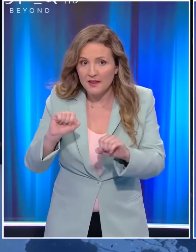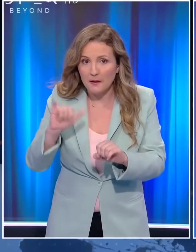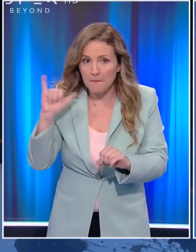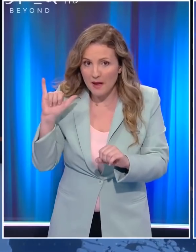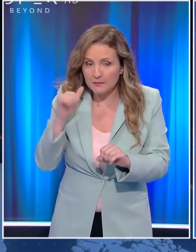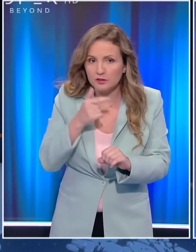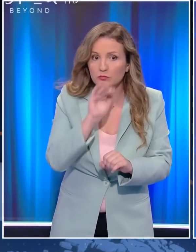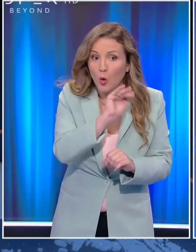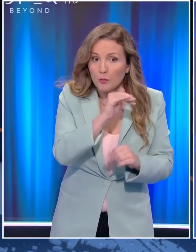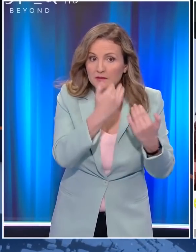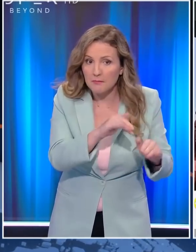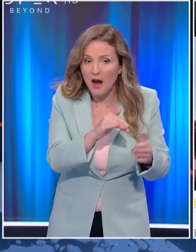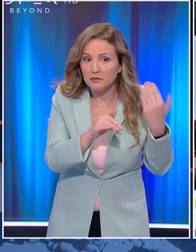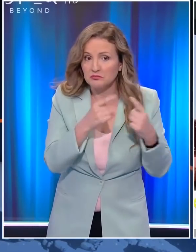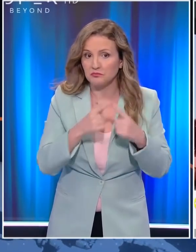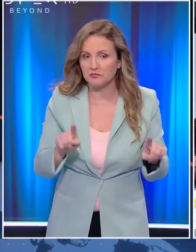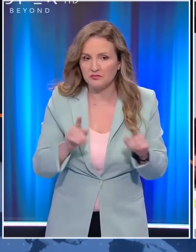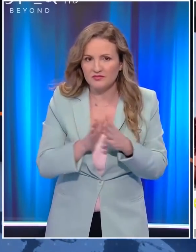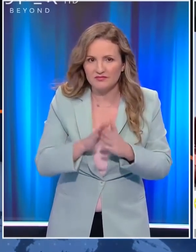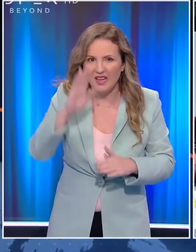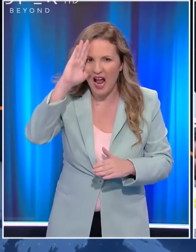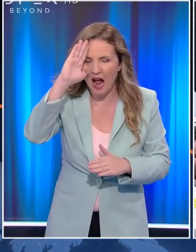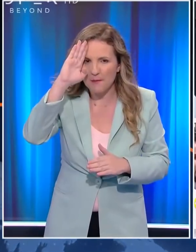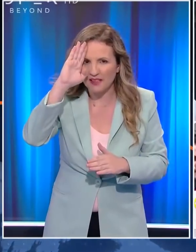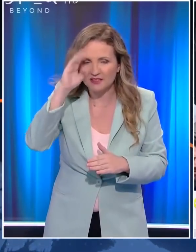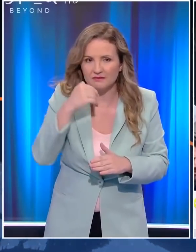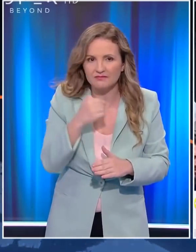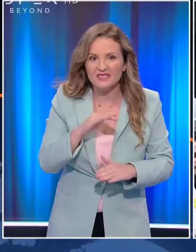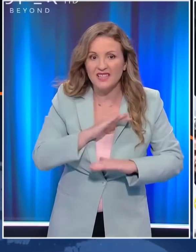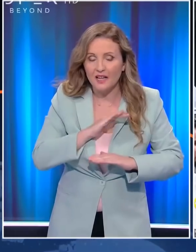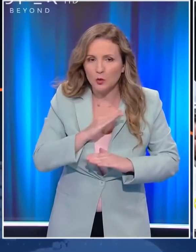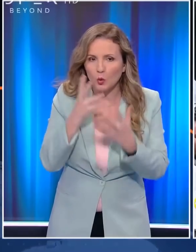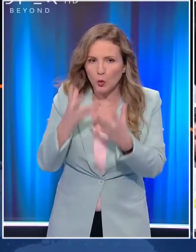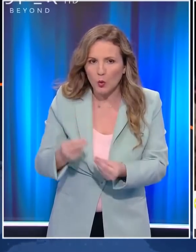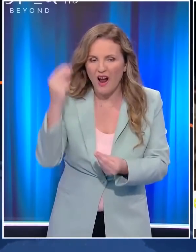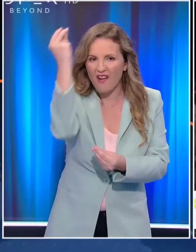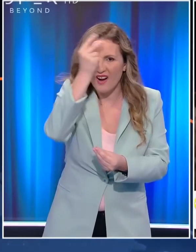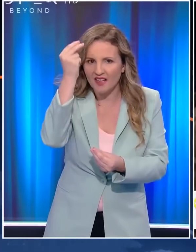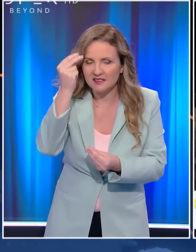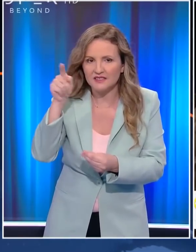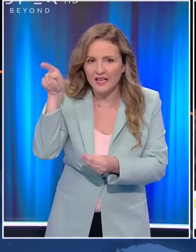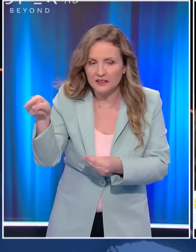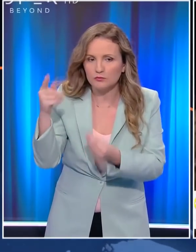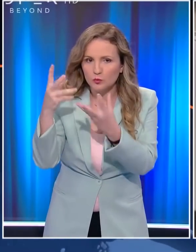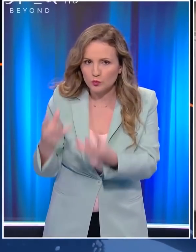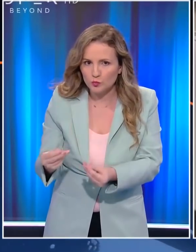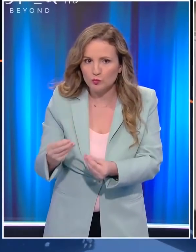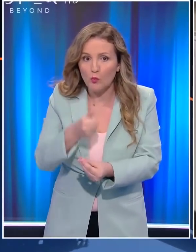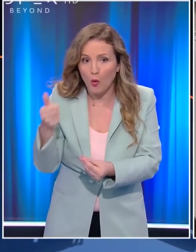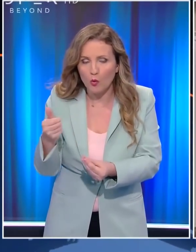Πολύ νεκρή επίθεση. Με τις αμερικανικές να είναι πλέον οι μοναδικές ξένες δυνάμεις που έχουν μείνει στο Αφγανιστάν,